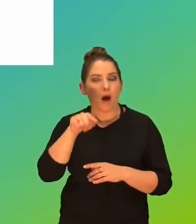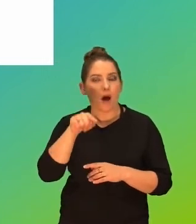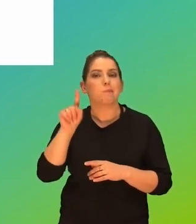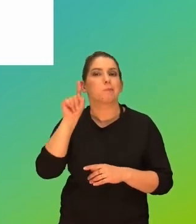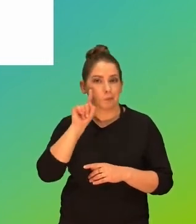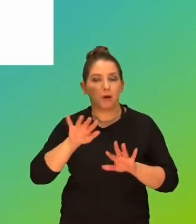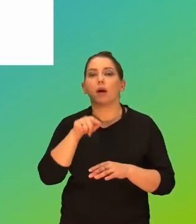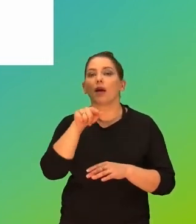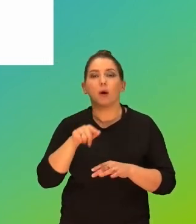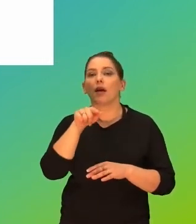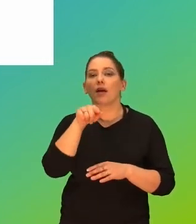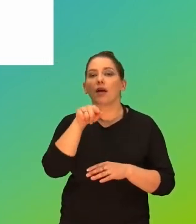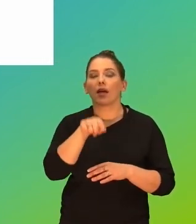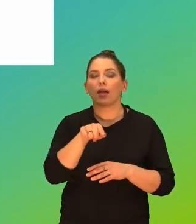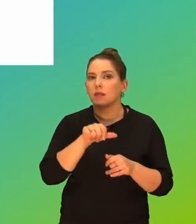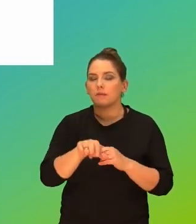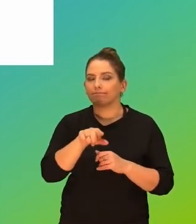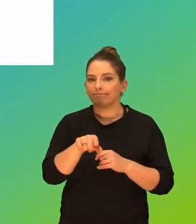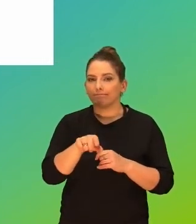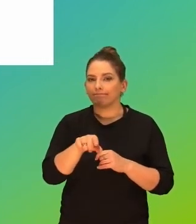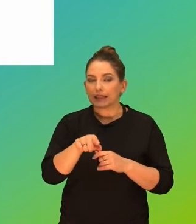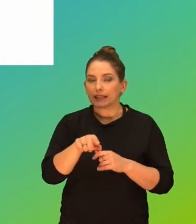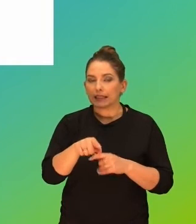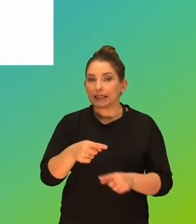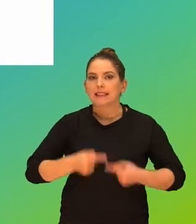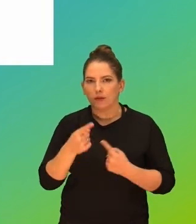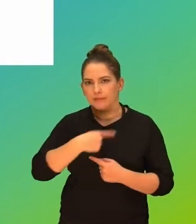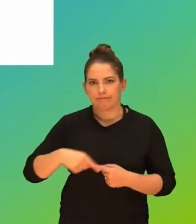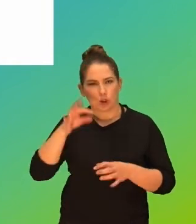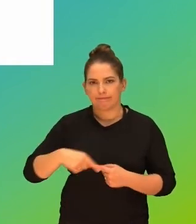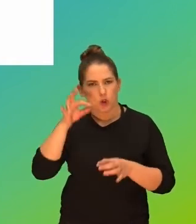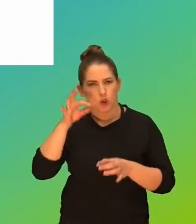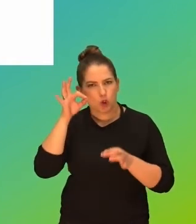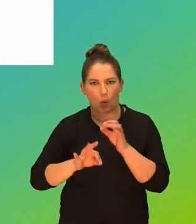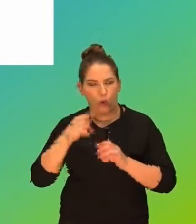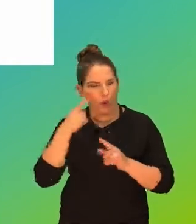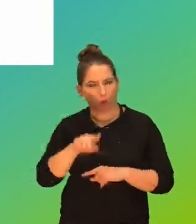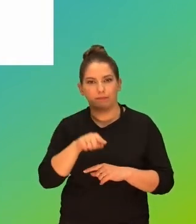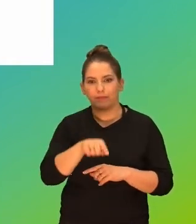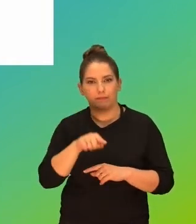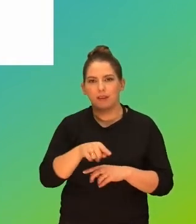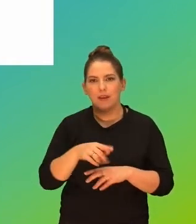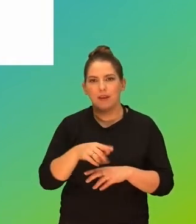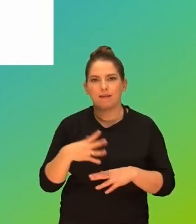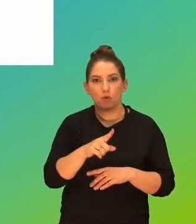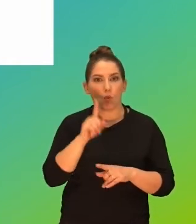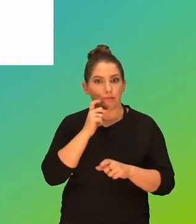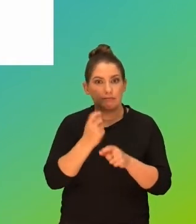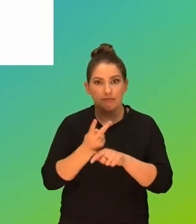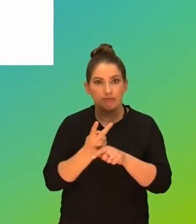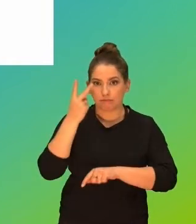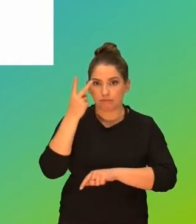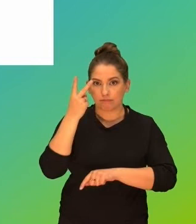ta sytuacja, na którą powinniśmy szczególnie zwrócić uwagę. W tym wieku, jeśli chłopcy